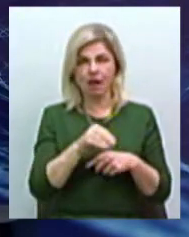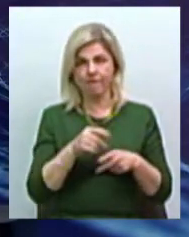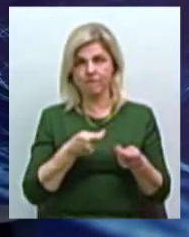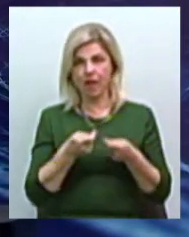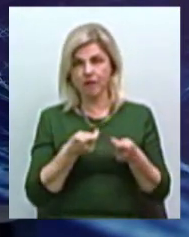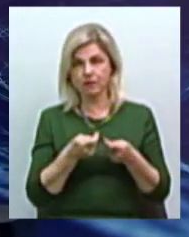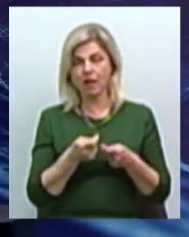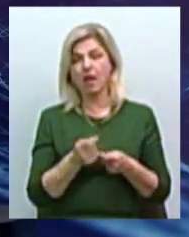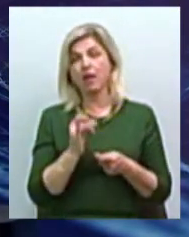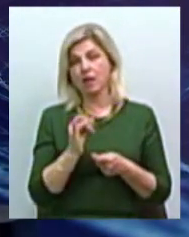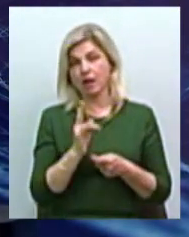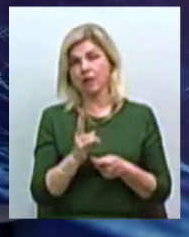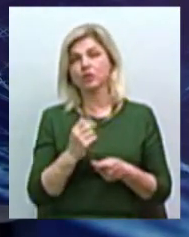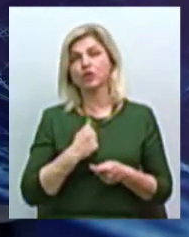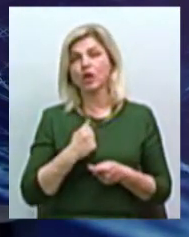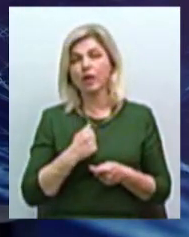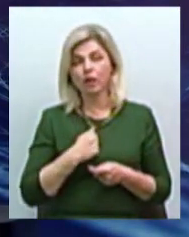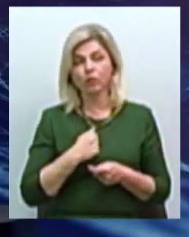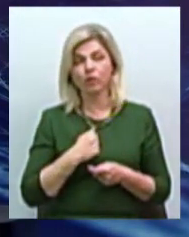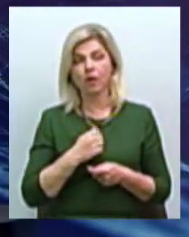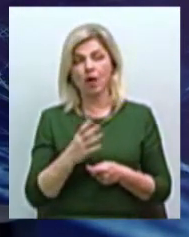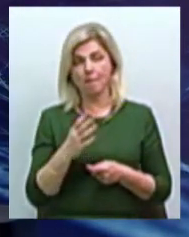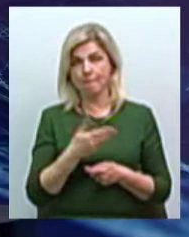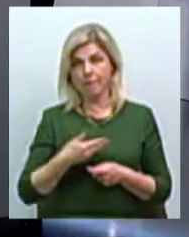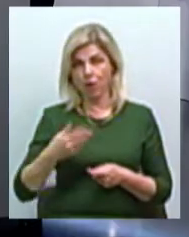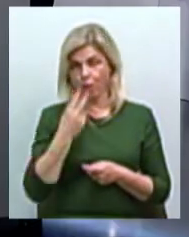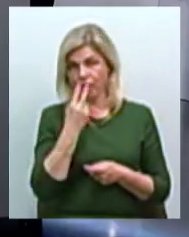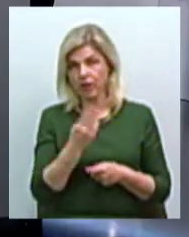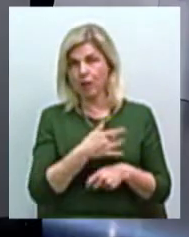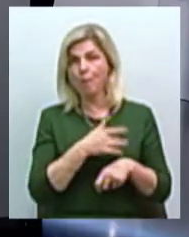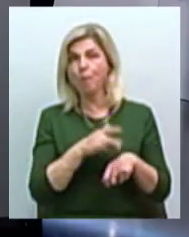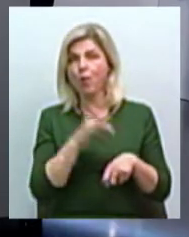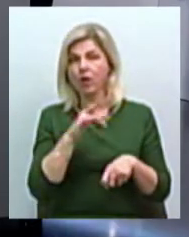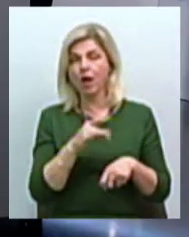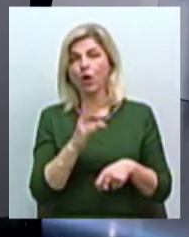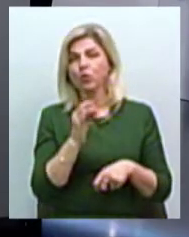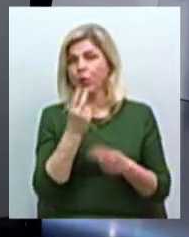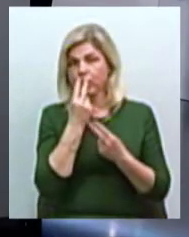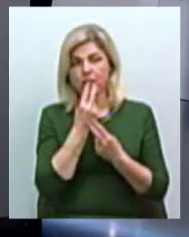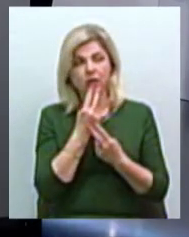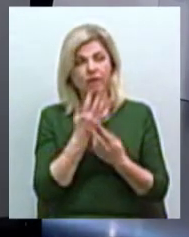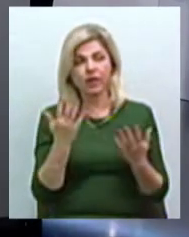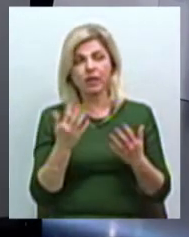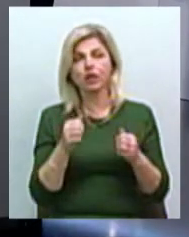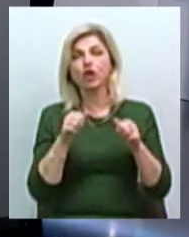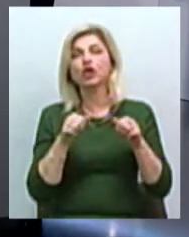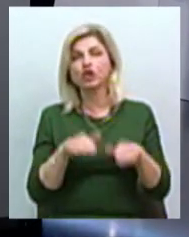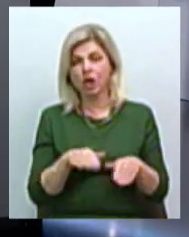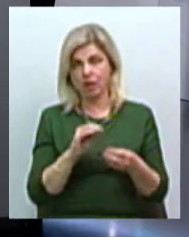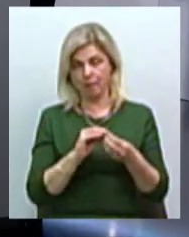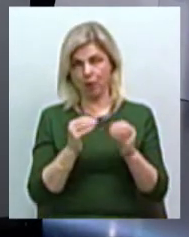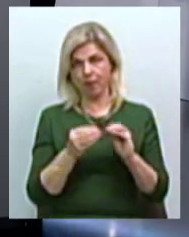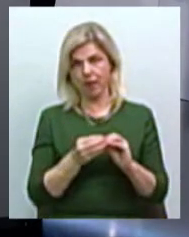счету, к сожалению, ми бачили біль, але не бачили решення проблеми. І ще,